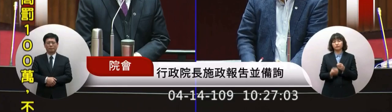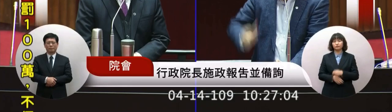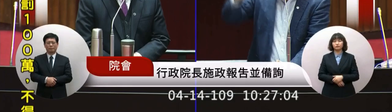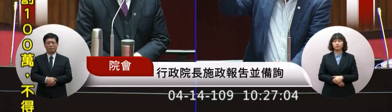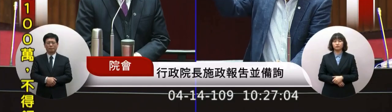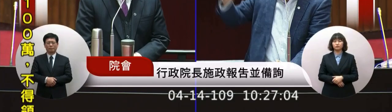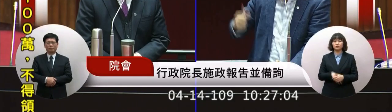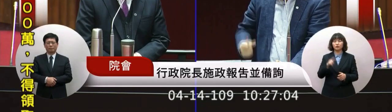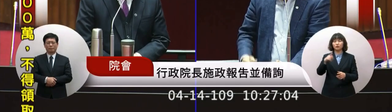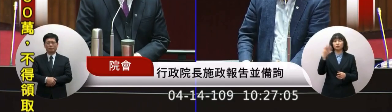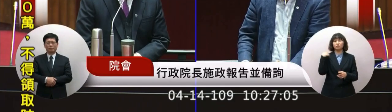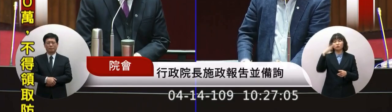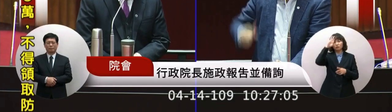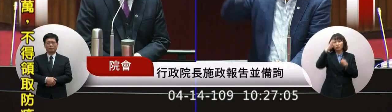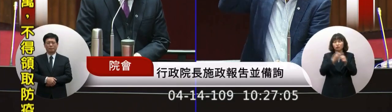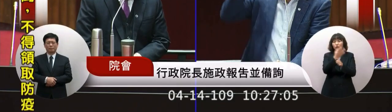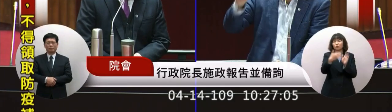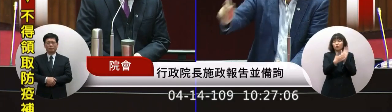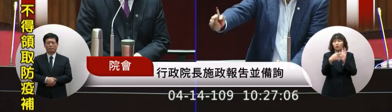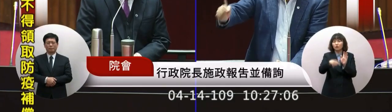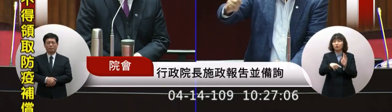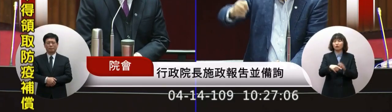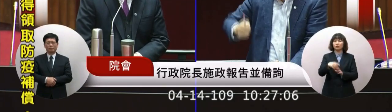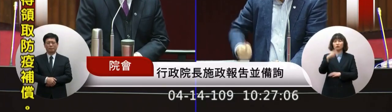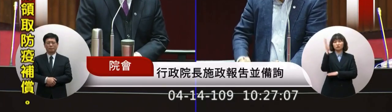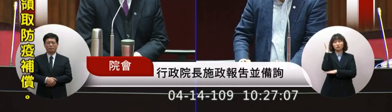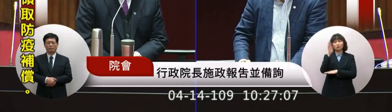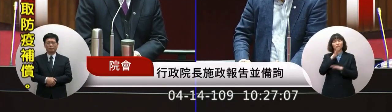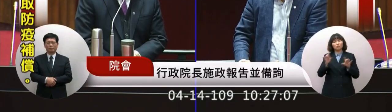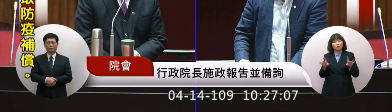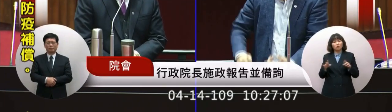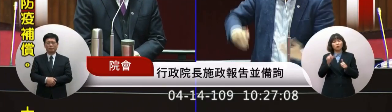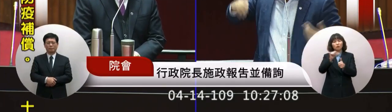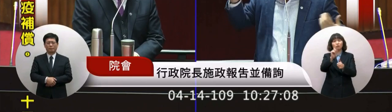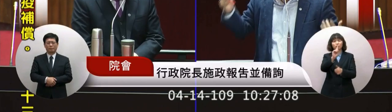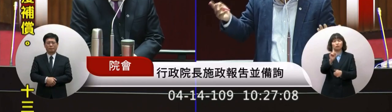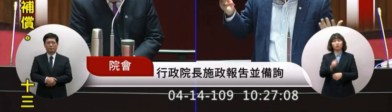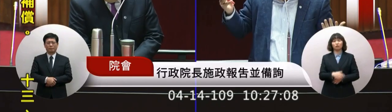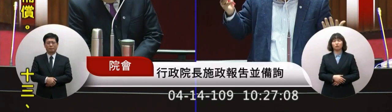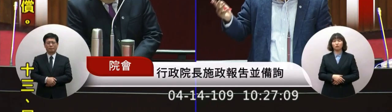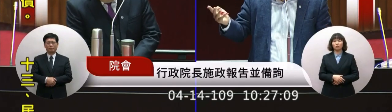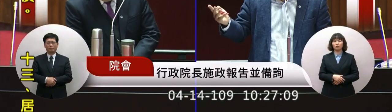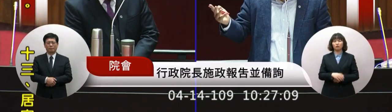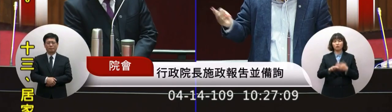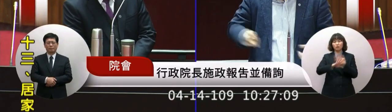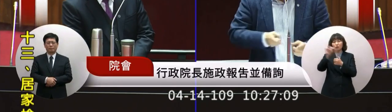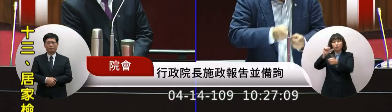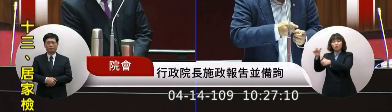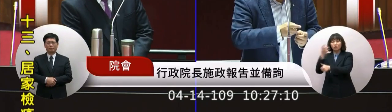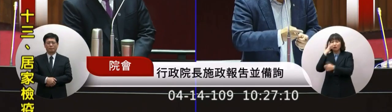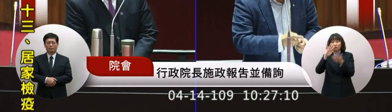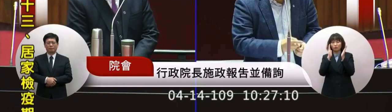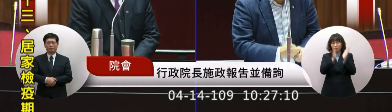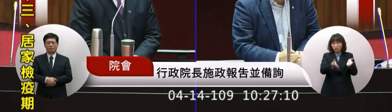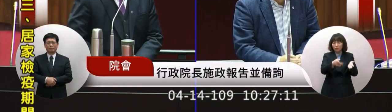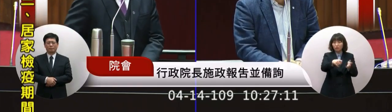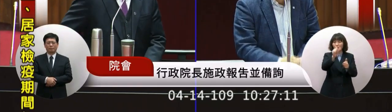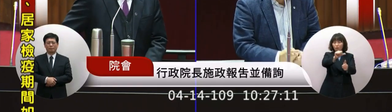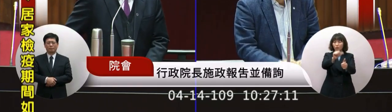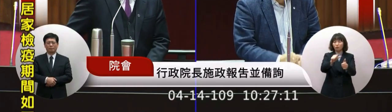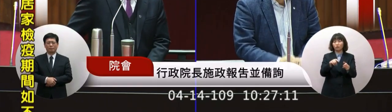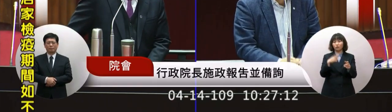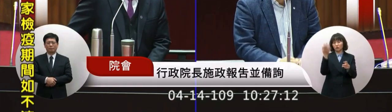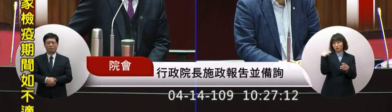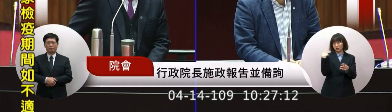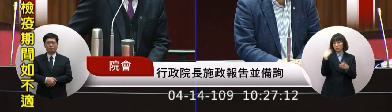覺得說他現在不是在防疫他政府是沒有事情做的嗎法家都沒有百萬人法法家現在在法